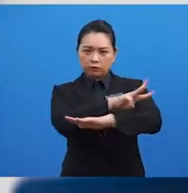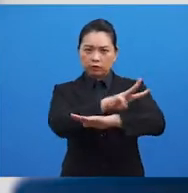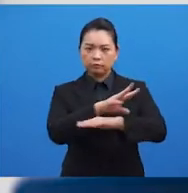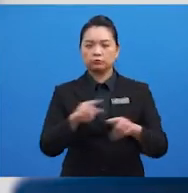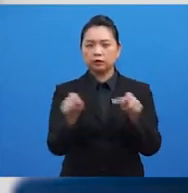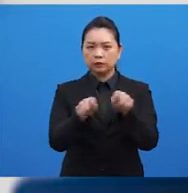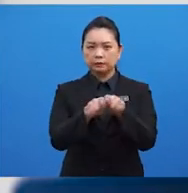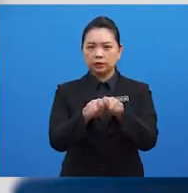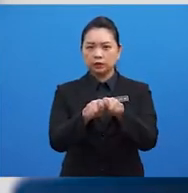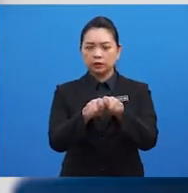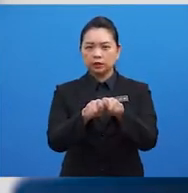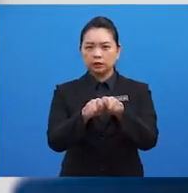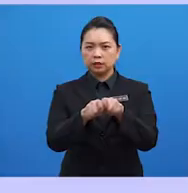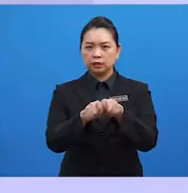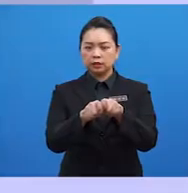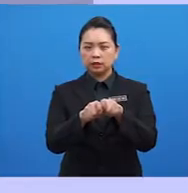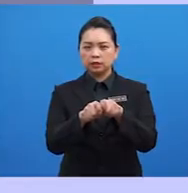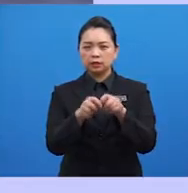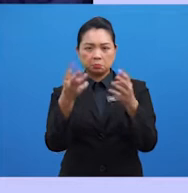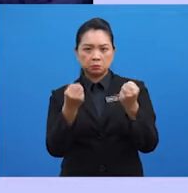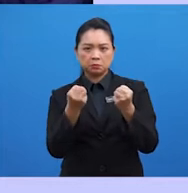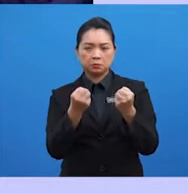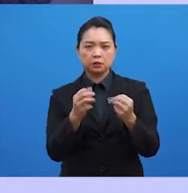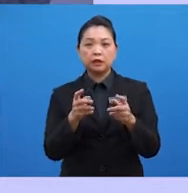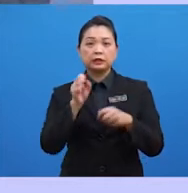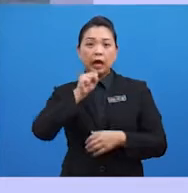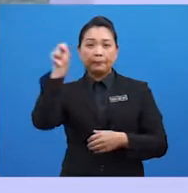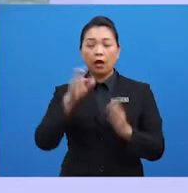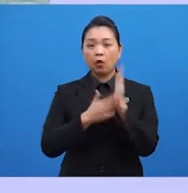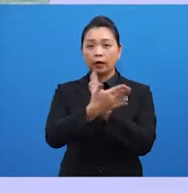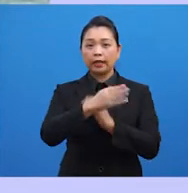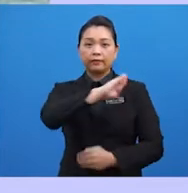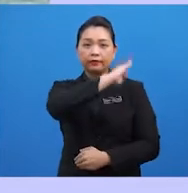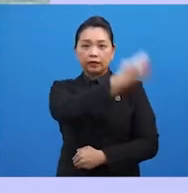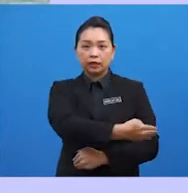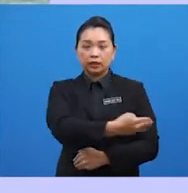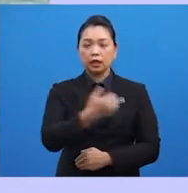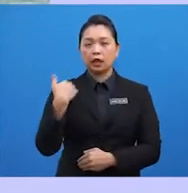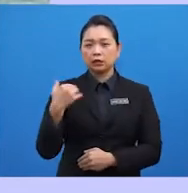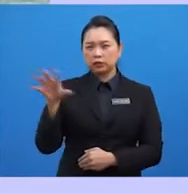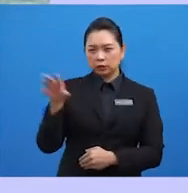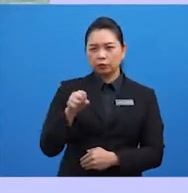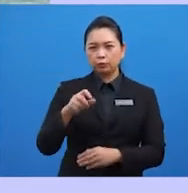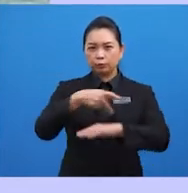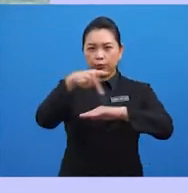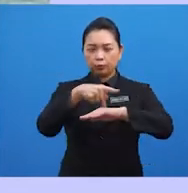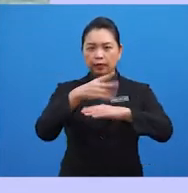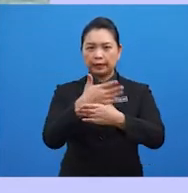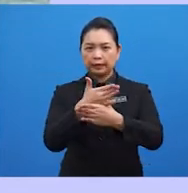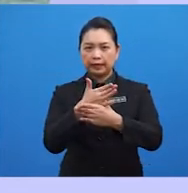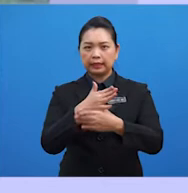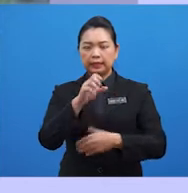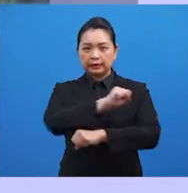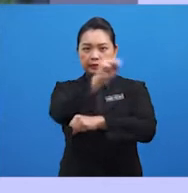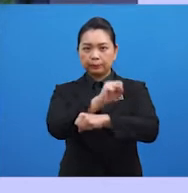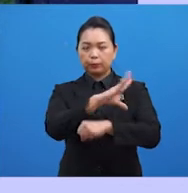seperti tuntutan Sabah oleh Filipina, perebutan pulau antara Malaysia dan Singapura